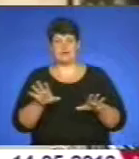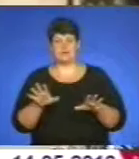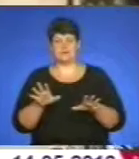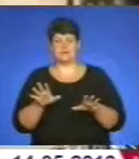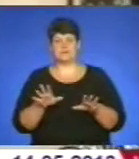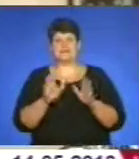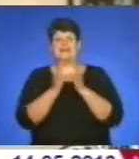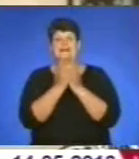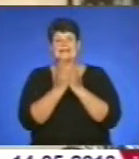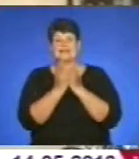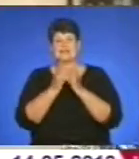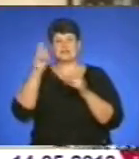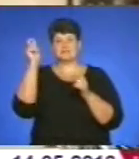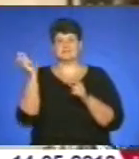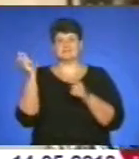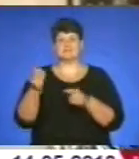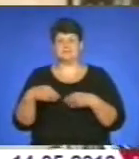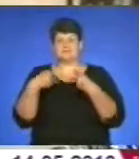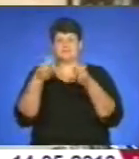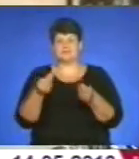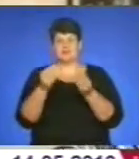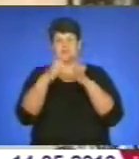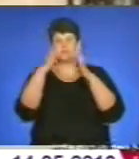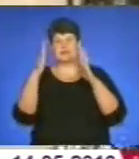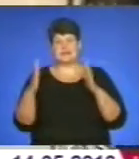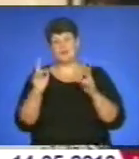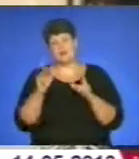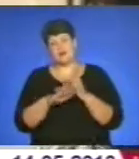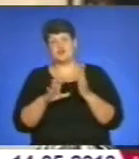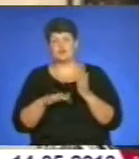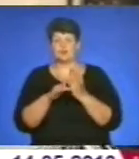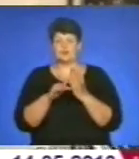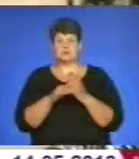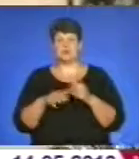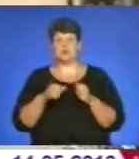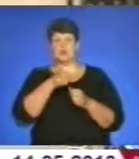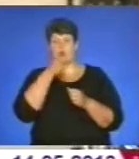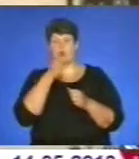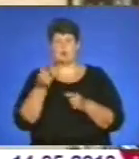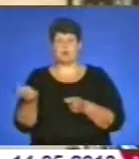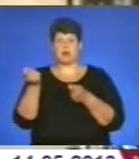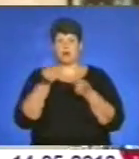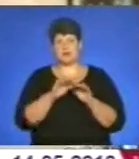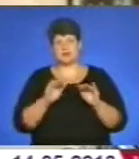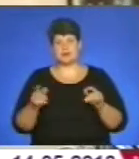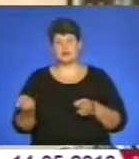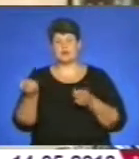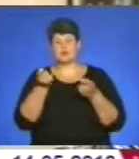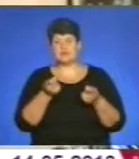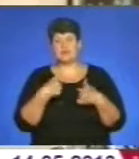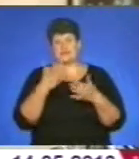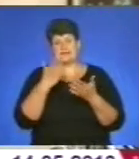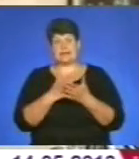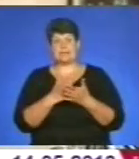Книжки прилітають в шпаківні, коли спонсори чи меценати, чи діти, чи дорослі приносять їх. У нас є такий